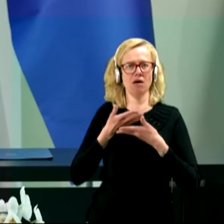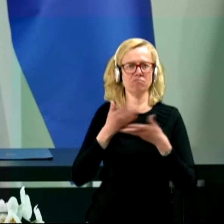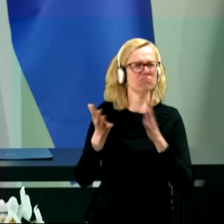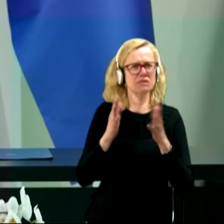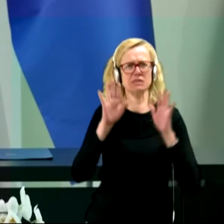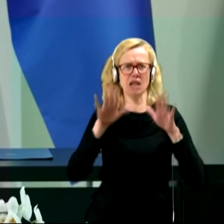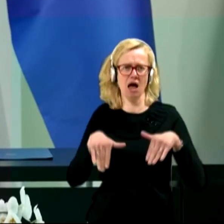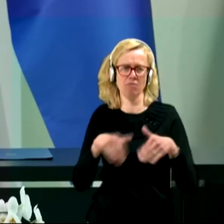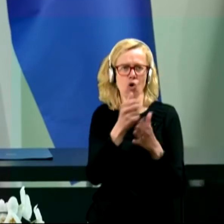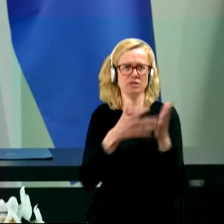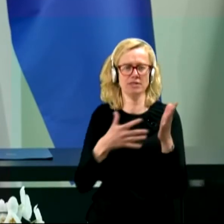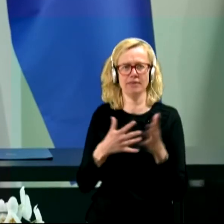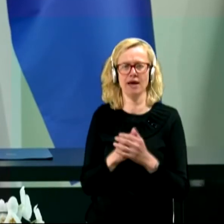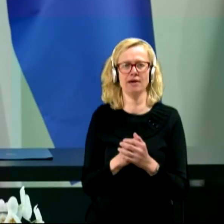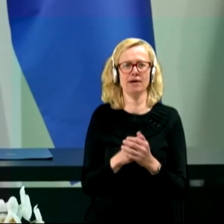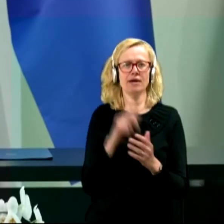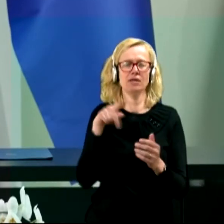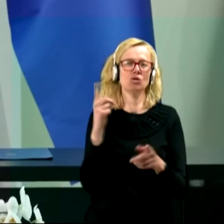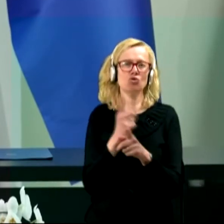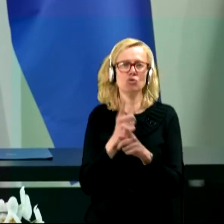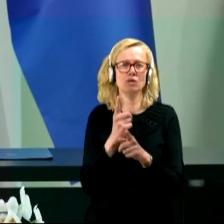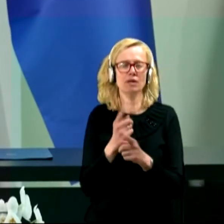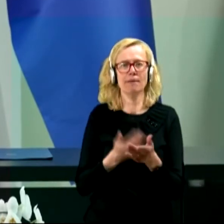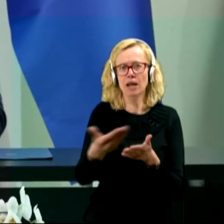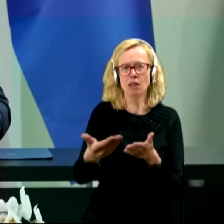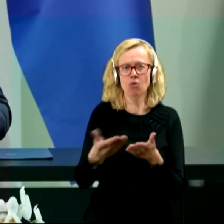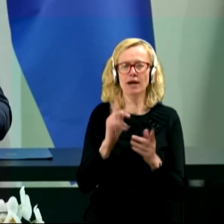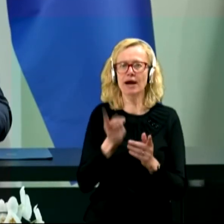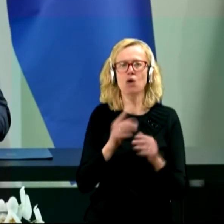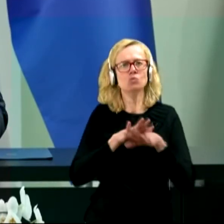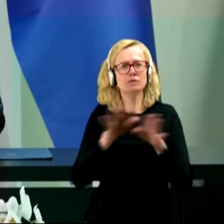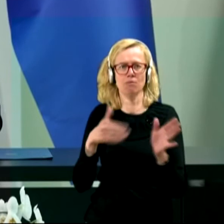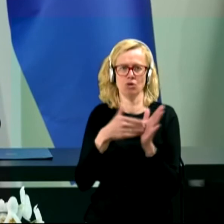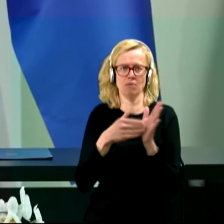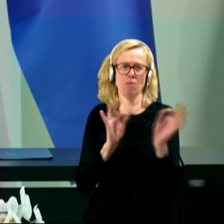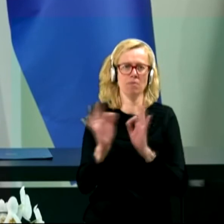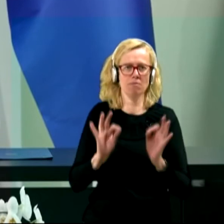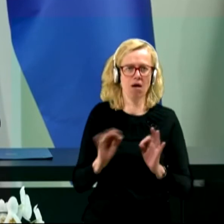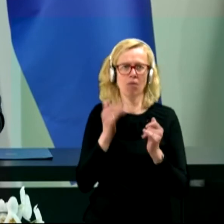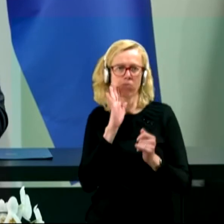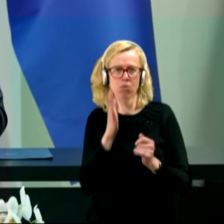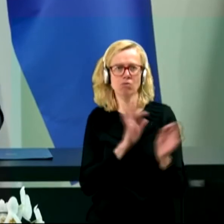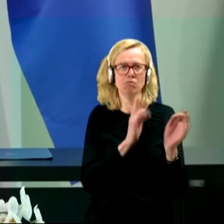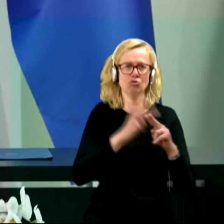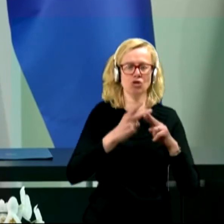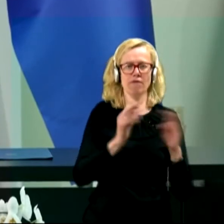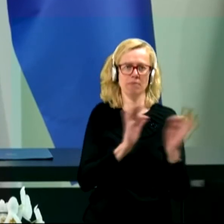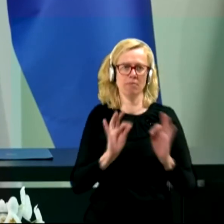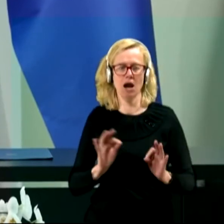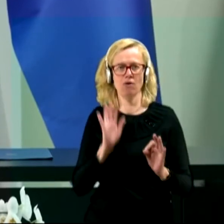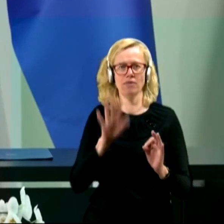slabe ocene in tudi predloge, kaj se je potrebno pripravljati za to, da bo država pripravljena na epidemijo.